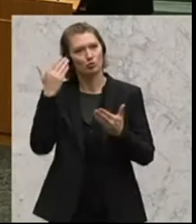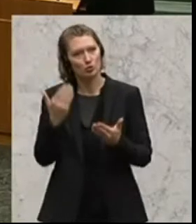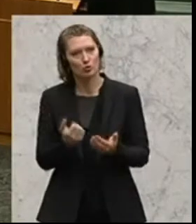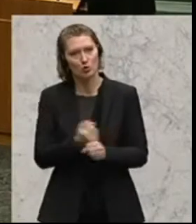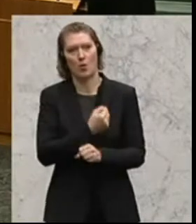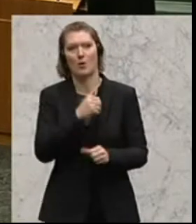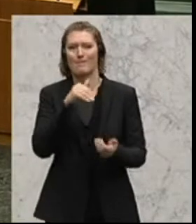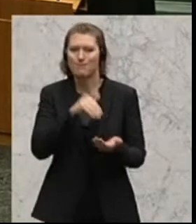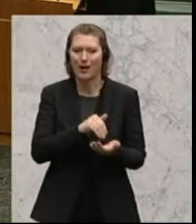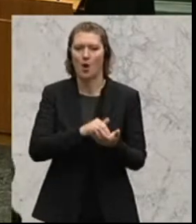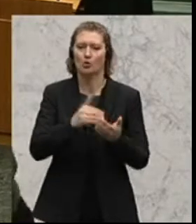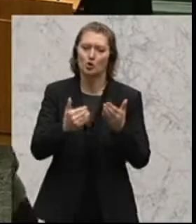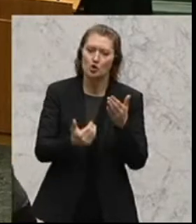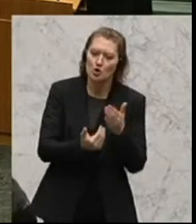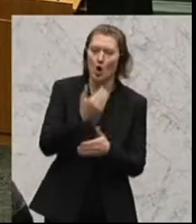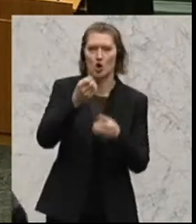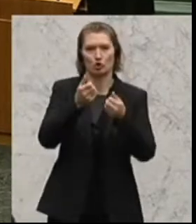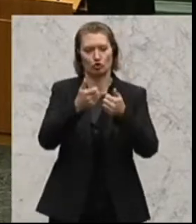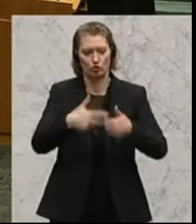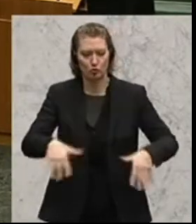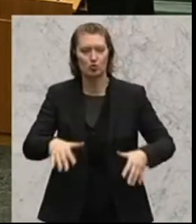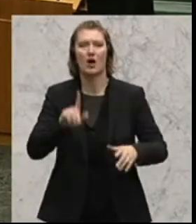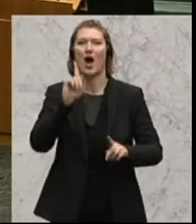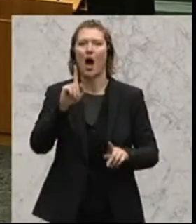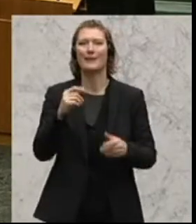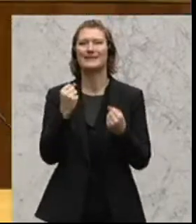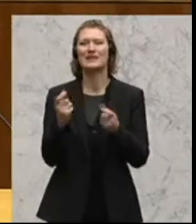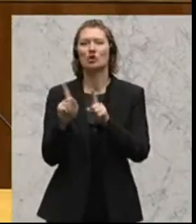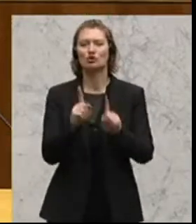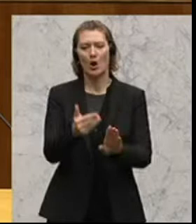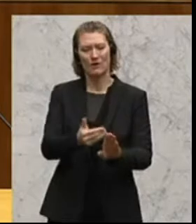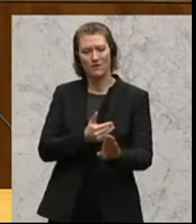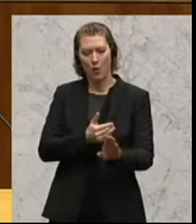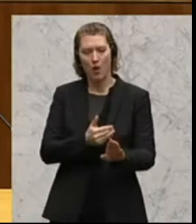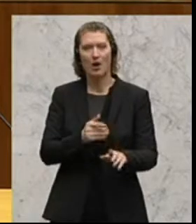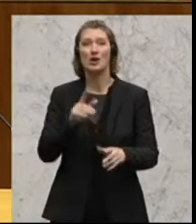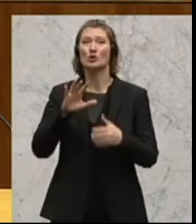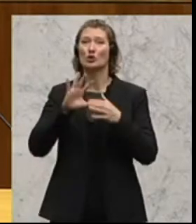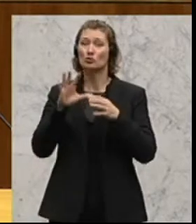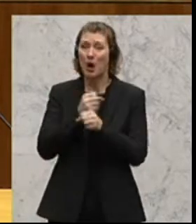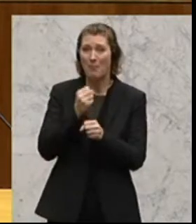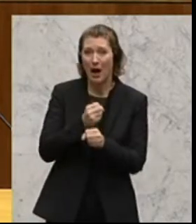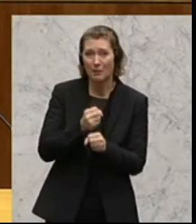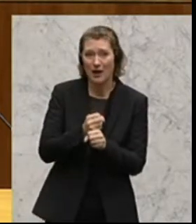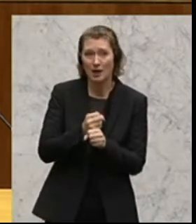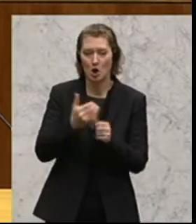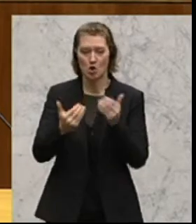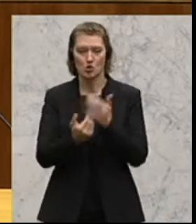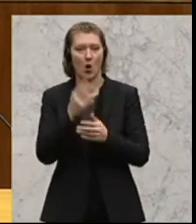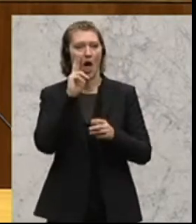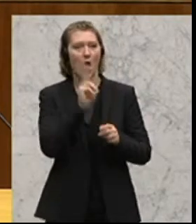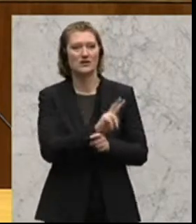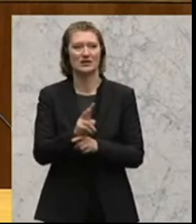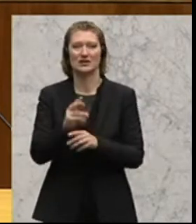auch hier eine neue Struktur. Und wir sollten uns sicherstellen, dass auch die Zusammenarbeit zwischen der neuen Aufsichtsbehörde der